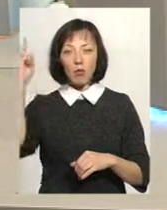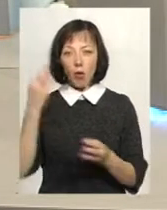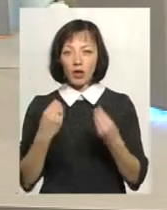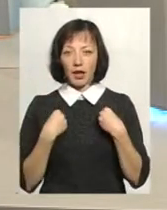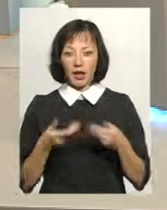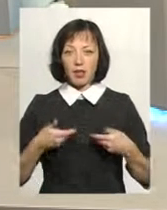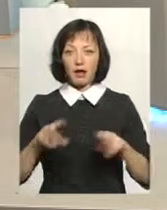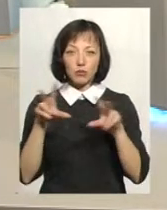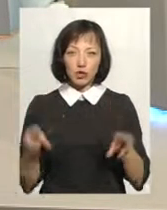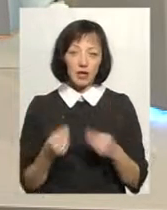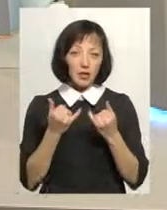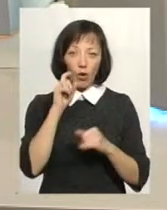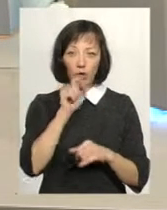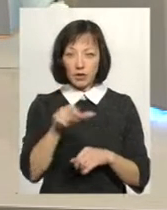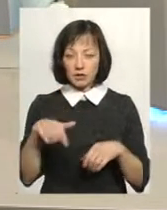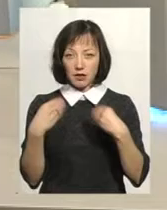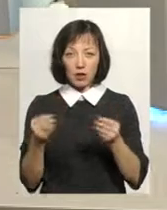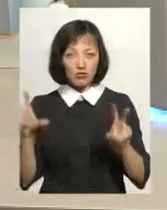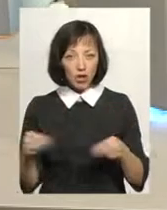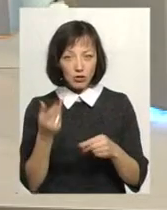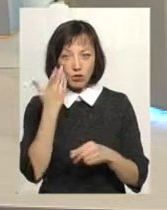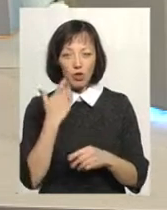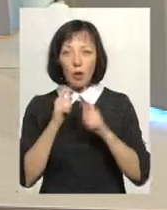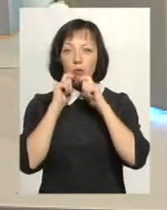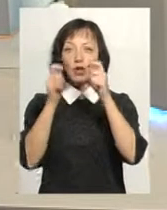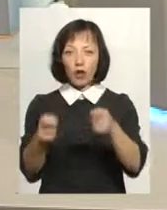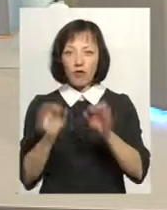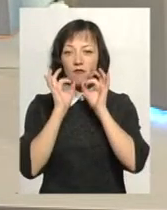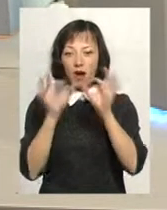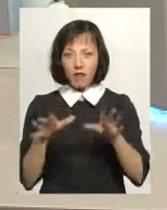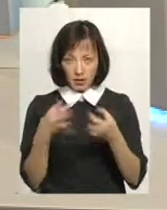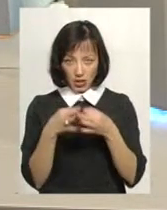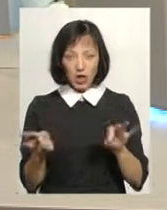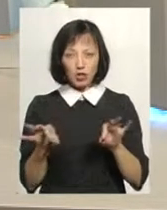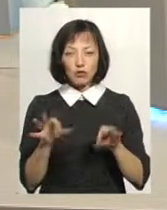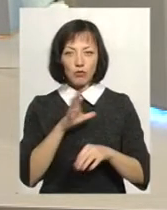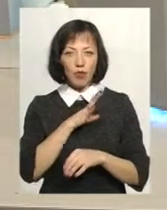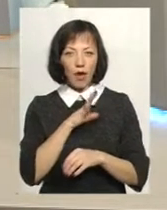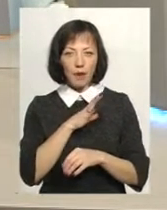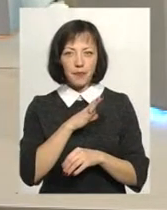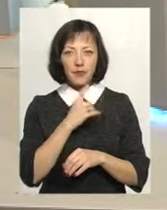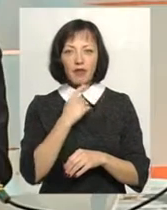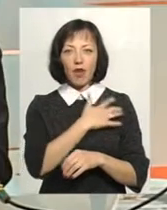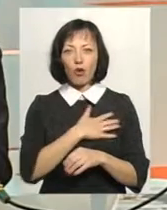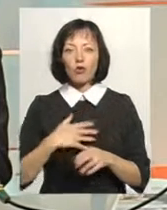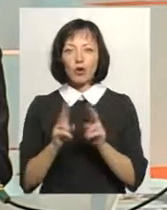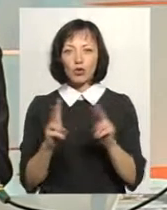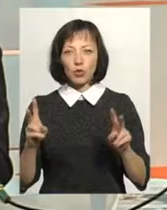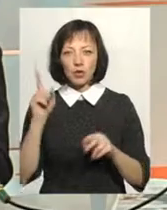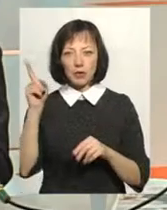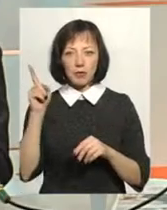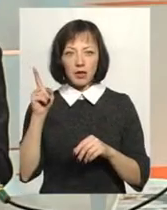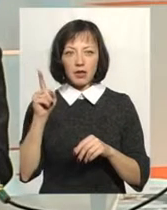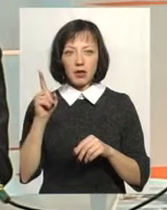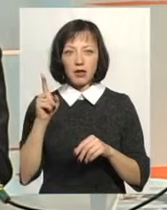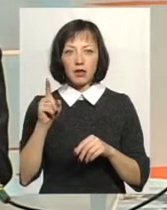нам шанс. Він для українців дав шанс, коли подарував практично нам незалежність, хоча вона була, знаєте, на крові тих, хто там всіяли